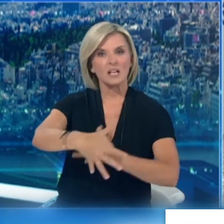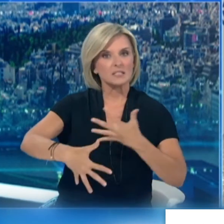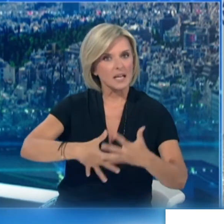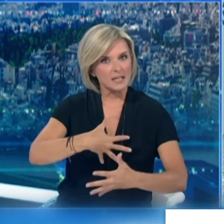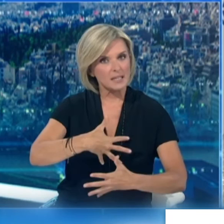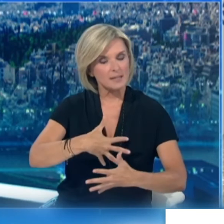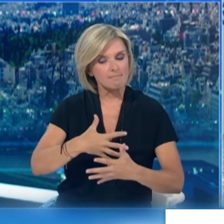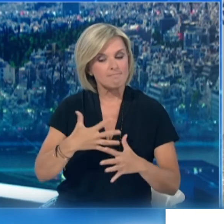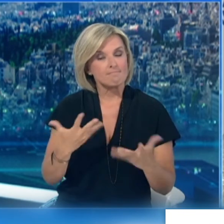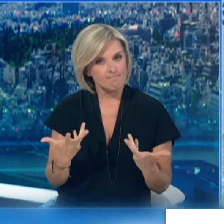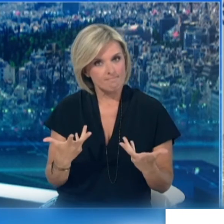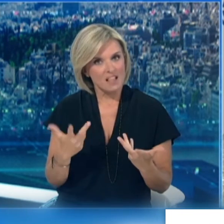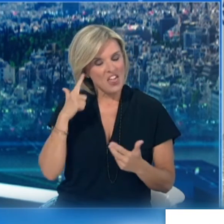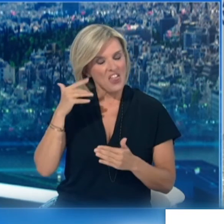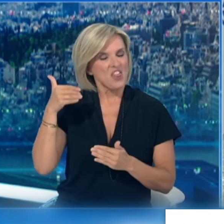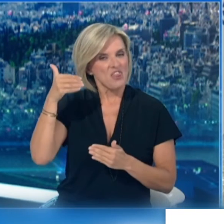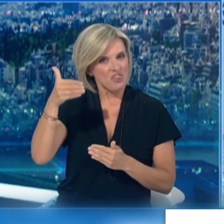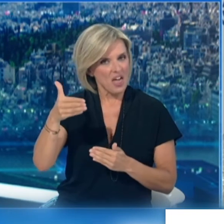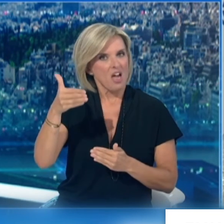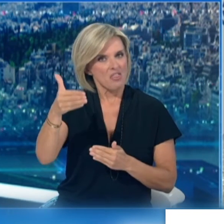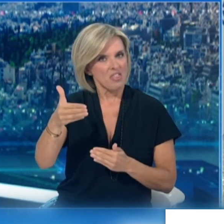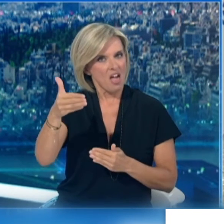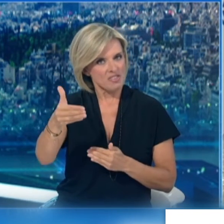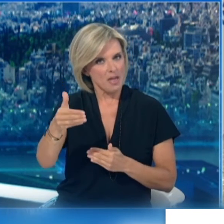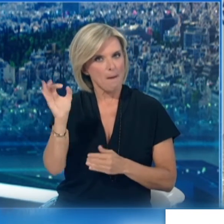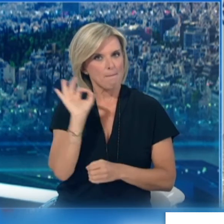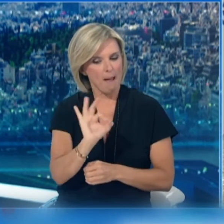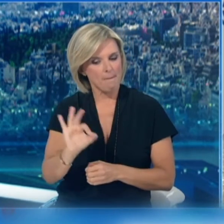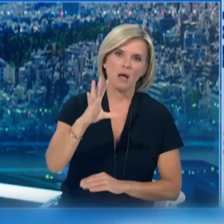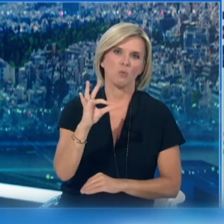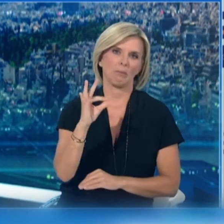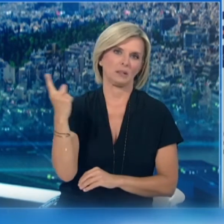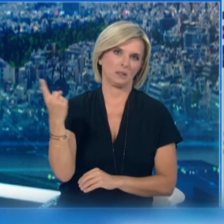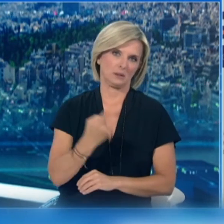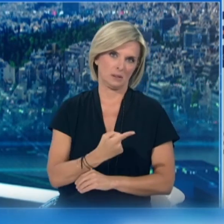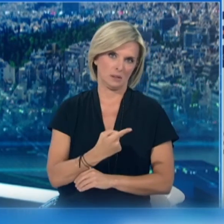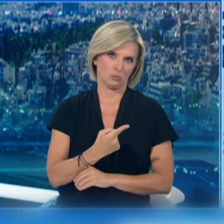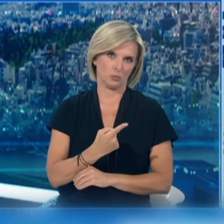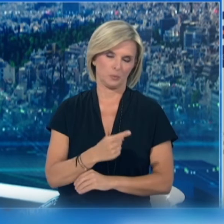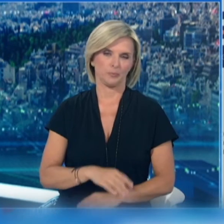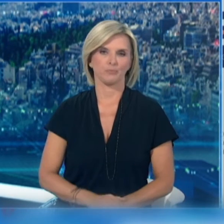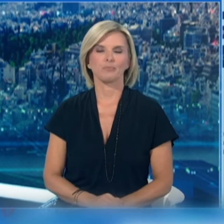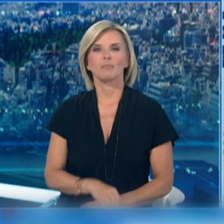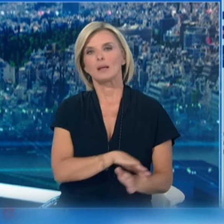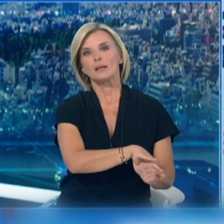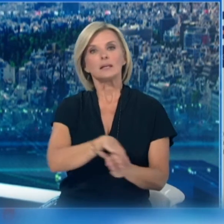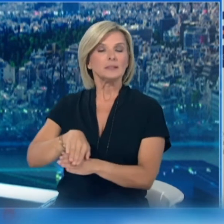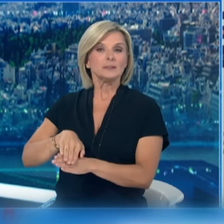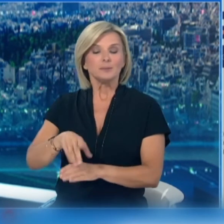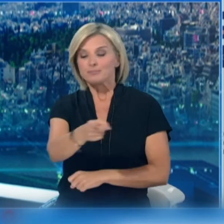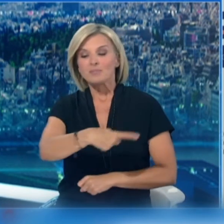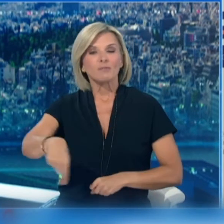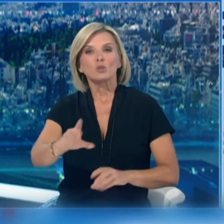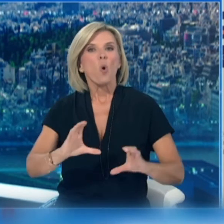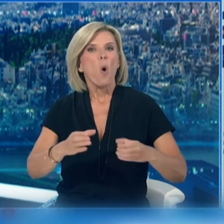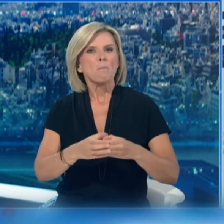κατανοήσουν πόσο λάθος ήταν όταν βρεθούν στα νοσοκομεία Όσον αφορά τους αντιβολιαστές πρέπει να διακρίνουμε δύο